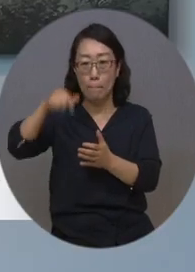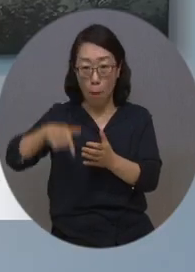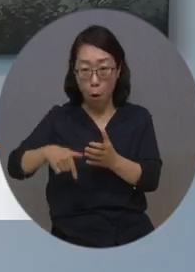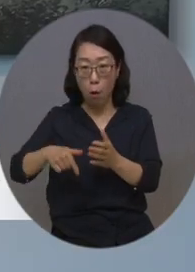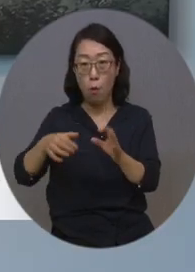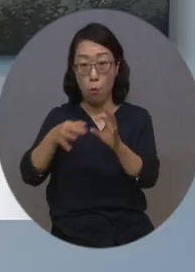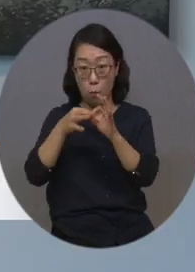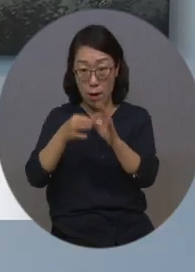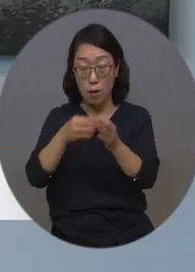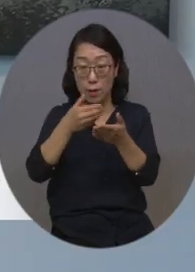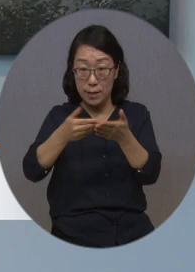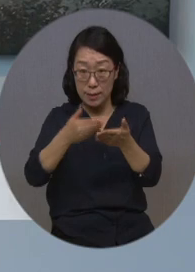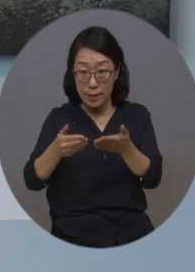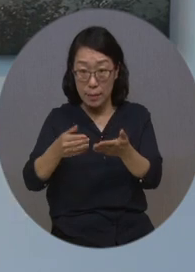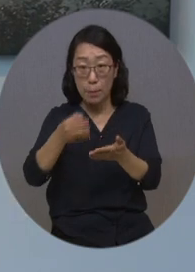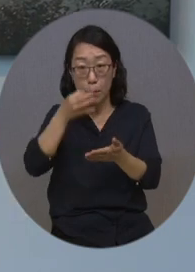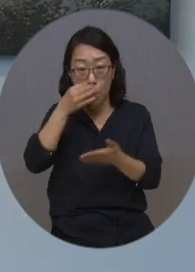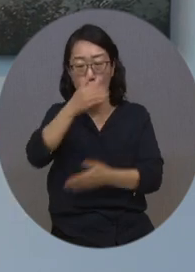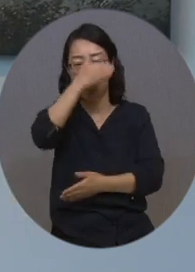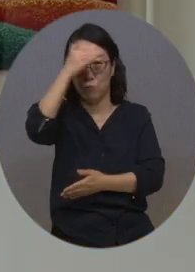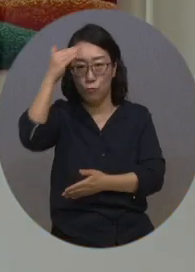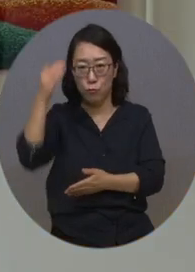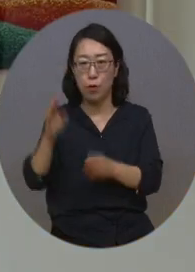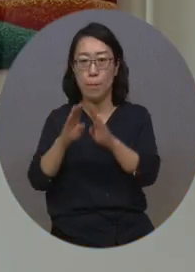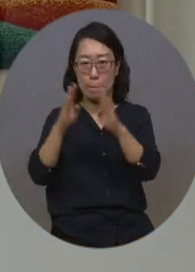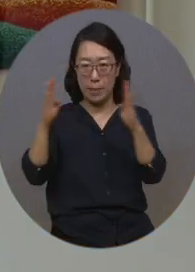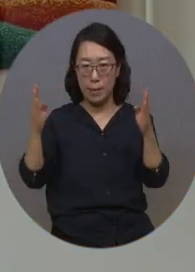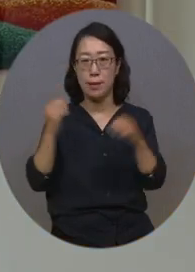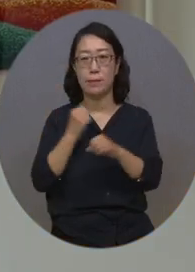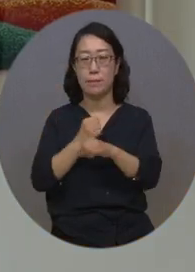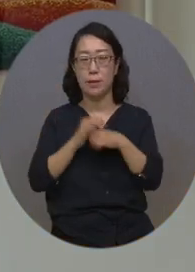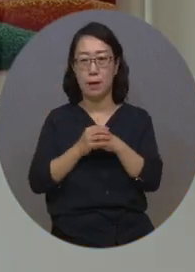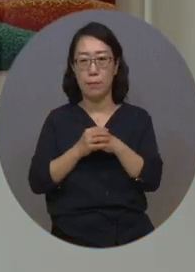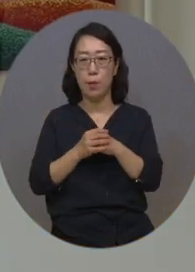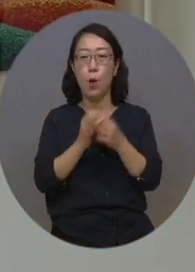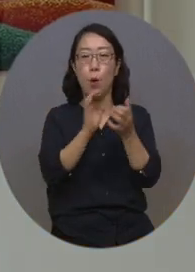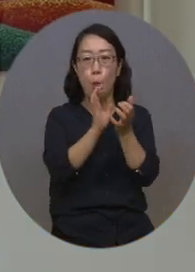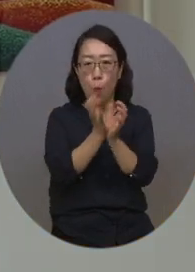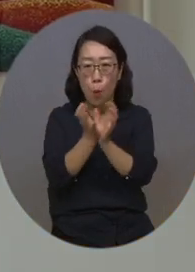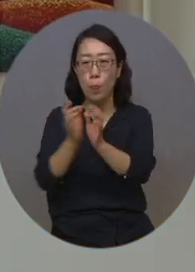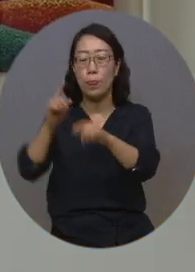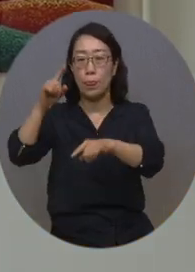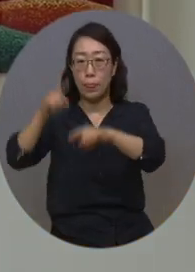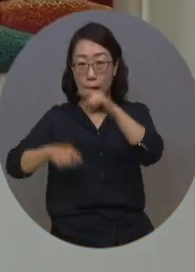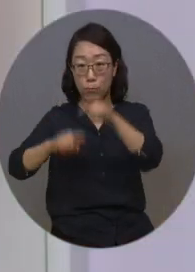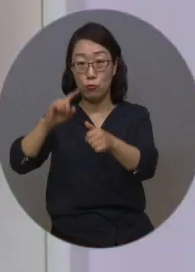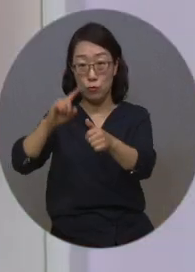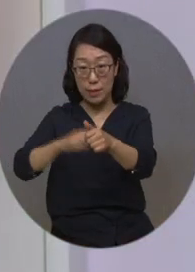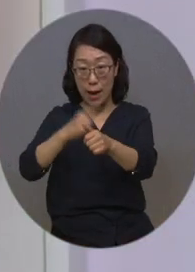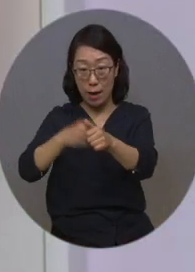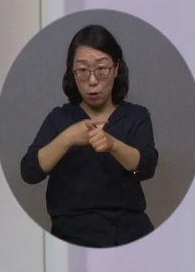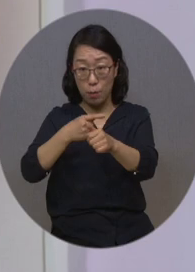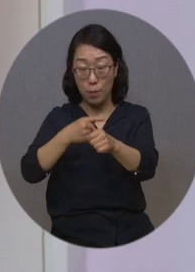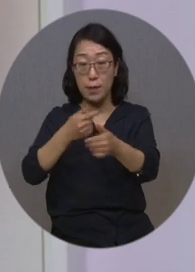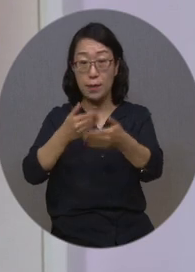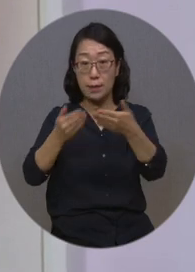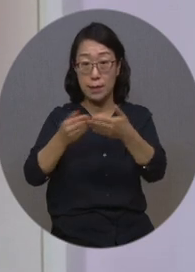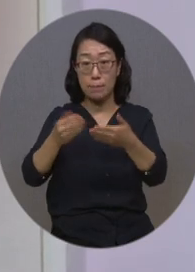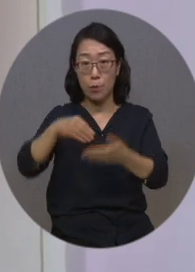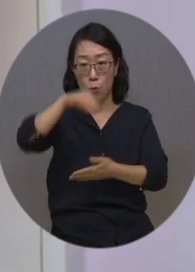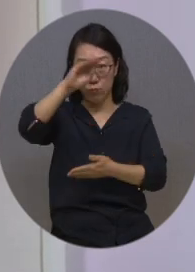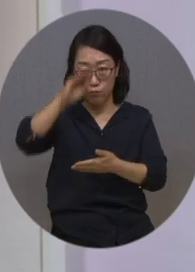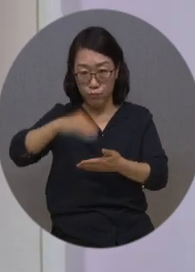화폭에 담아낸 작품이 선을 보입니다. 꽃과 나무 등 자연을 소재로 그려낸 먹의 느낌과